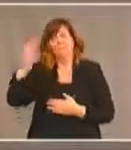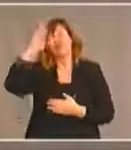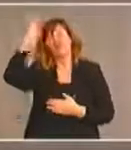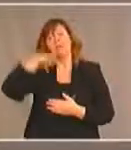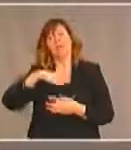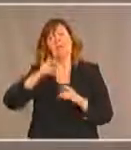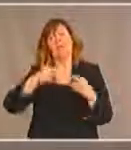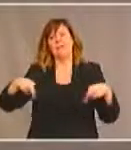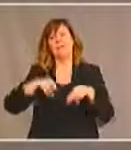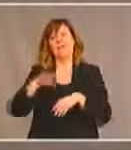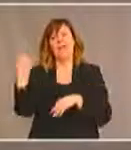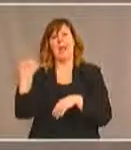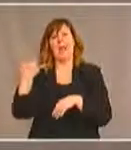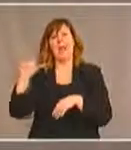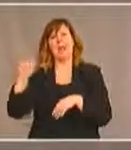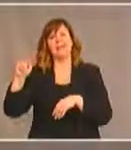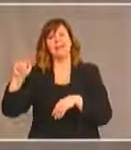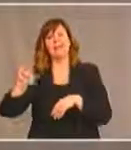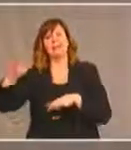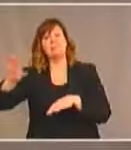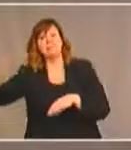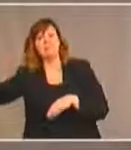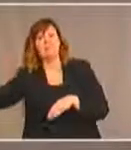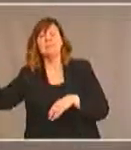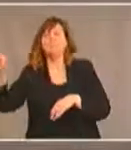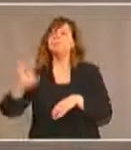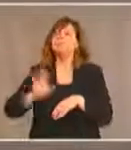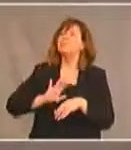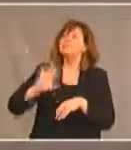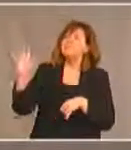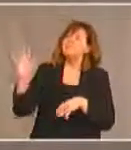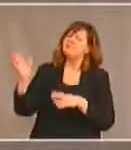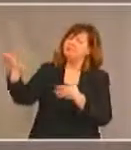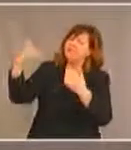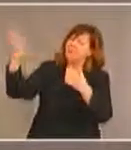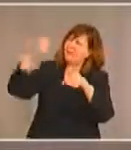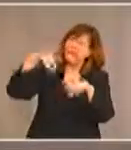encouragés à participer au dialogue afin qu'ils comprennent bien